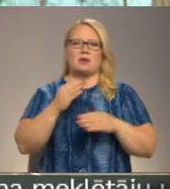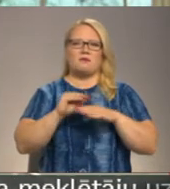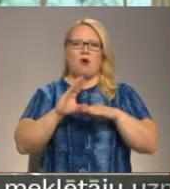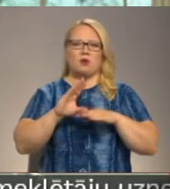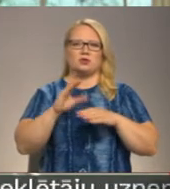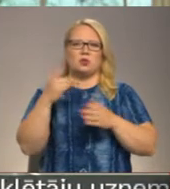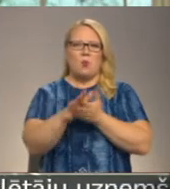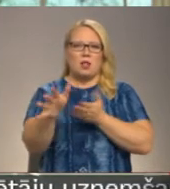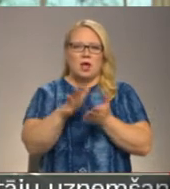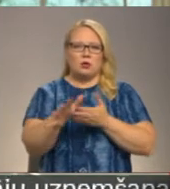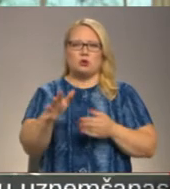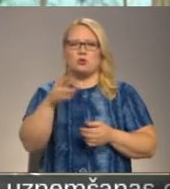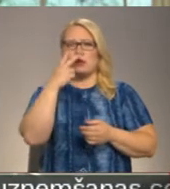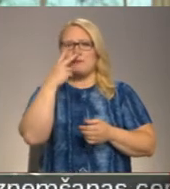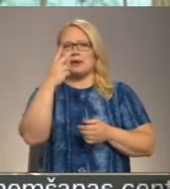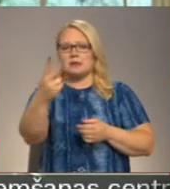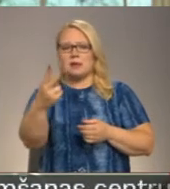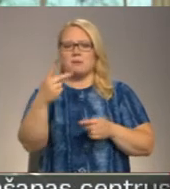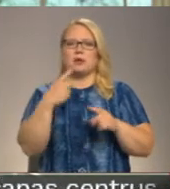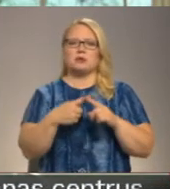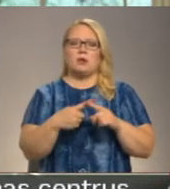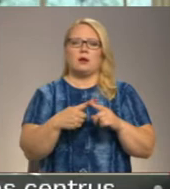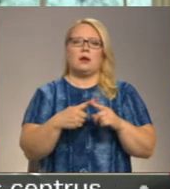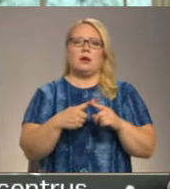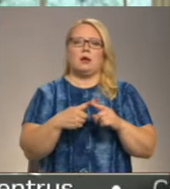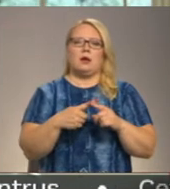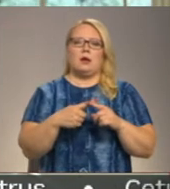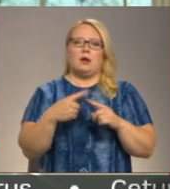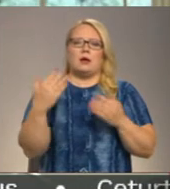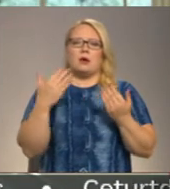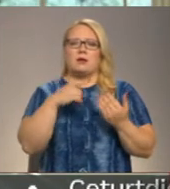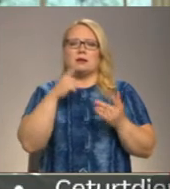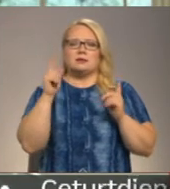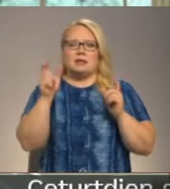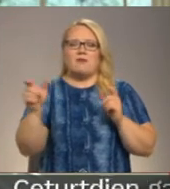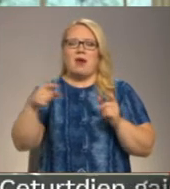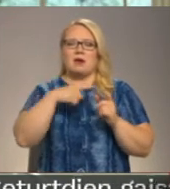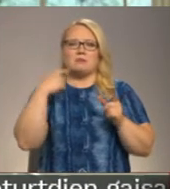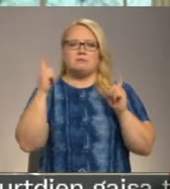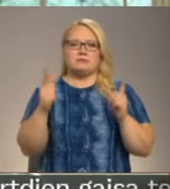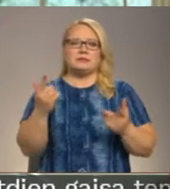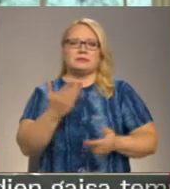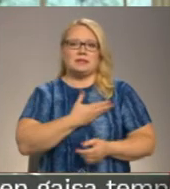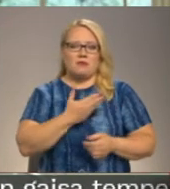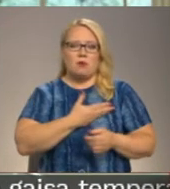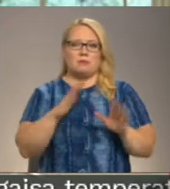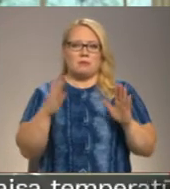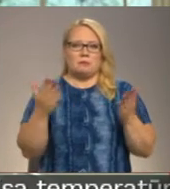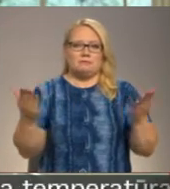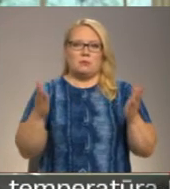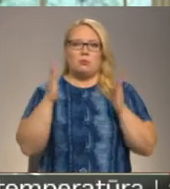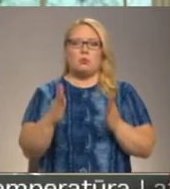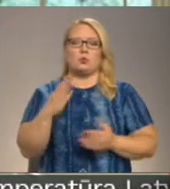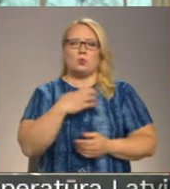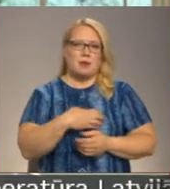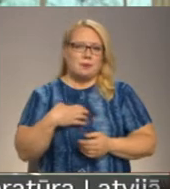mēs skatāmies arī no jauniem cilvēkiem, kur viņi labprāt gribētu dzīvot, un būtu